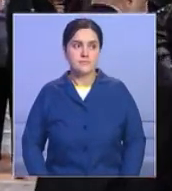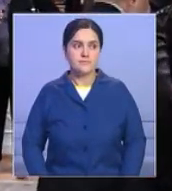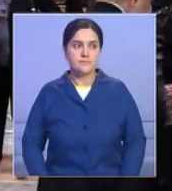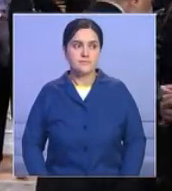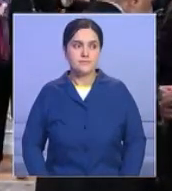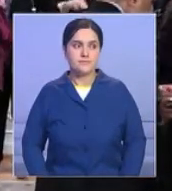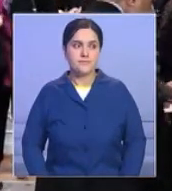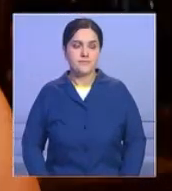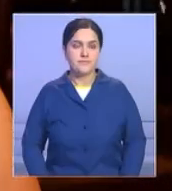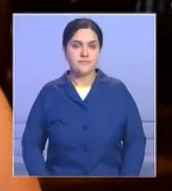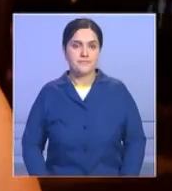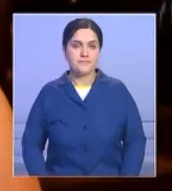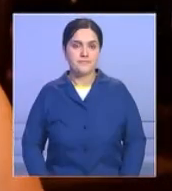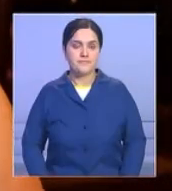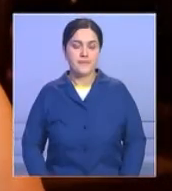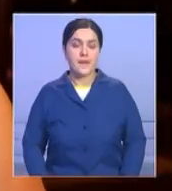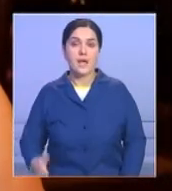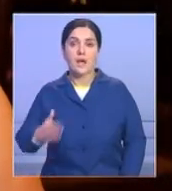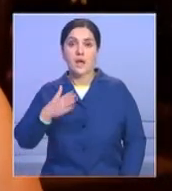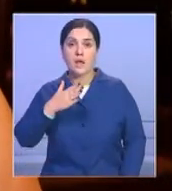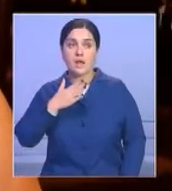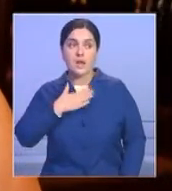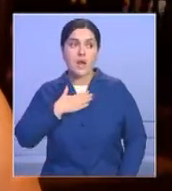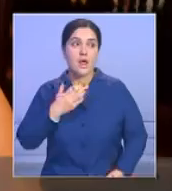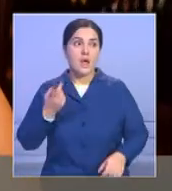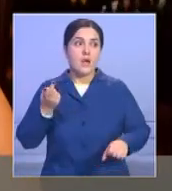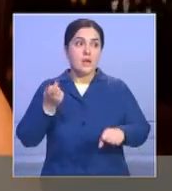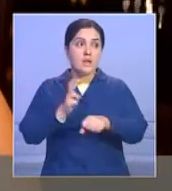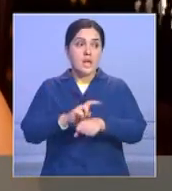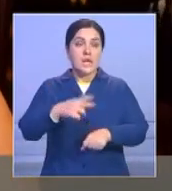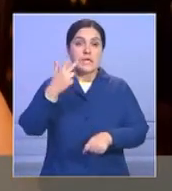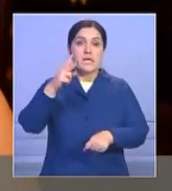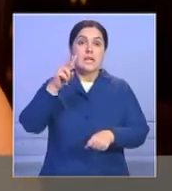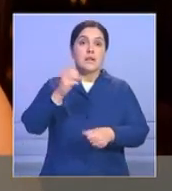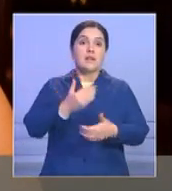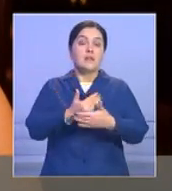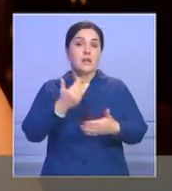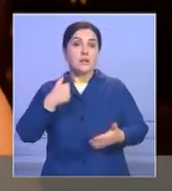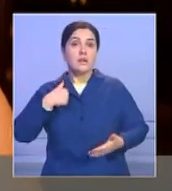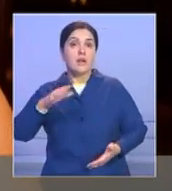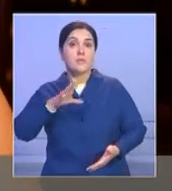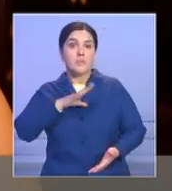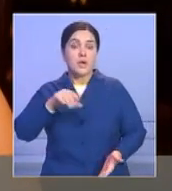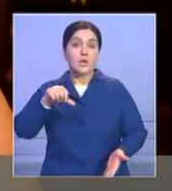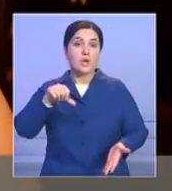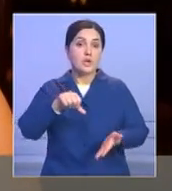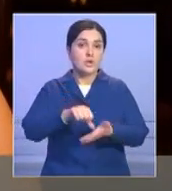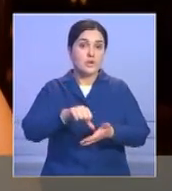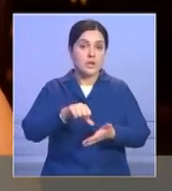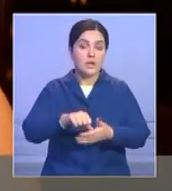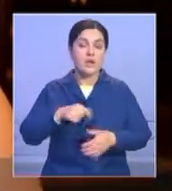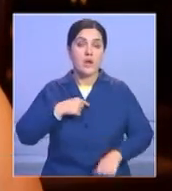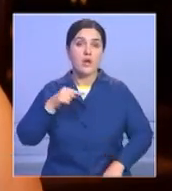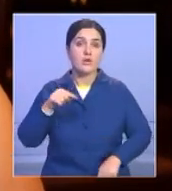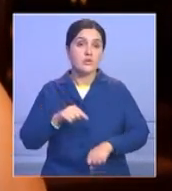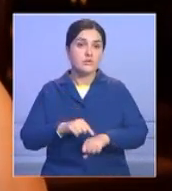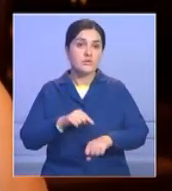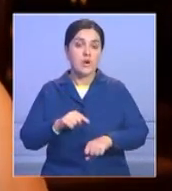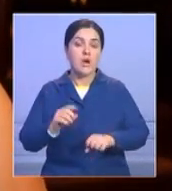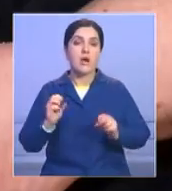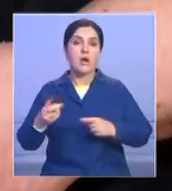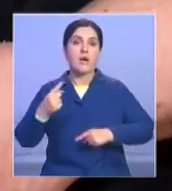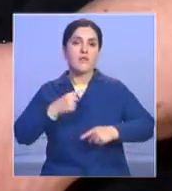Я пришла на ту самую сцену, на которой я играла 30 лет назад. И это чувство, что я